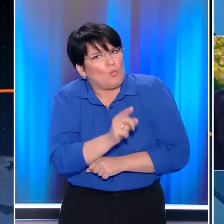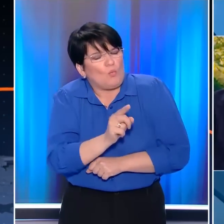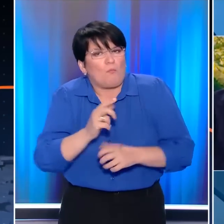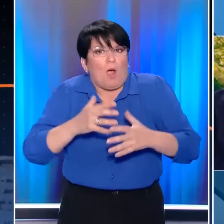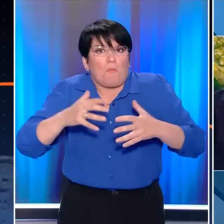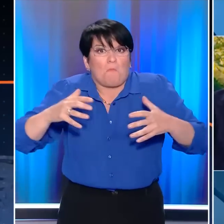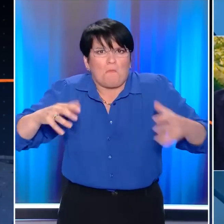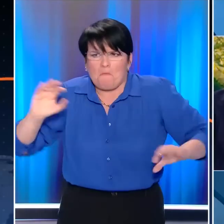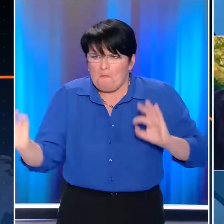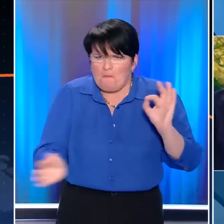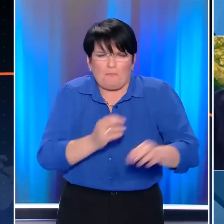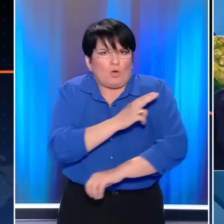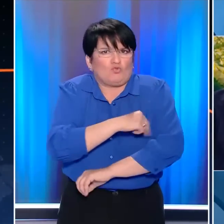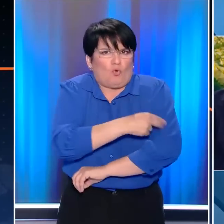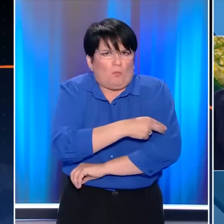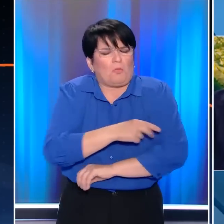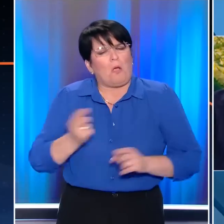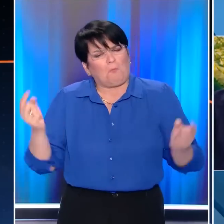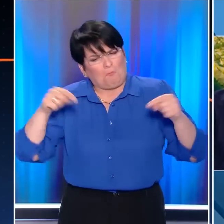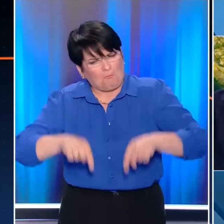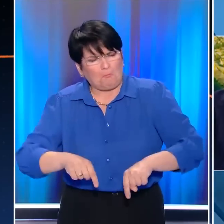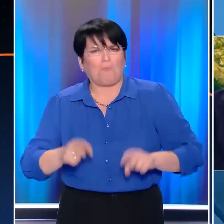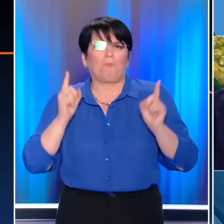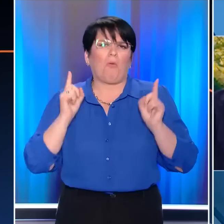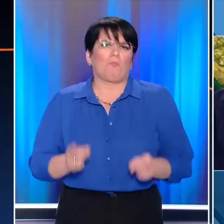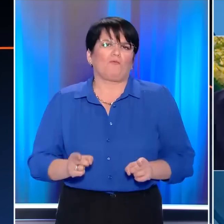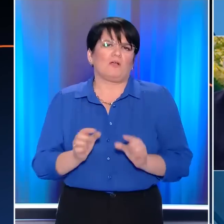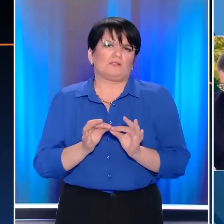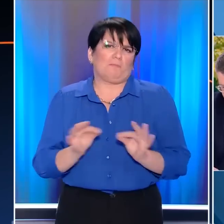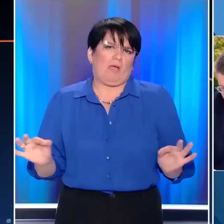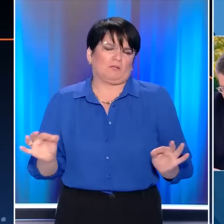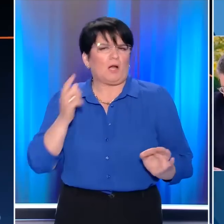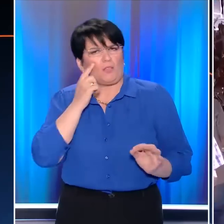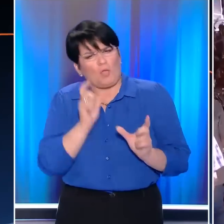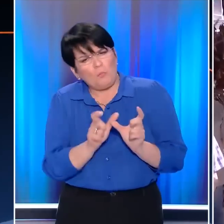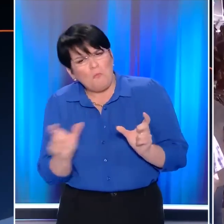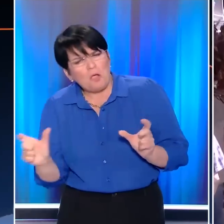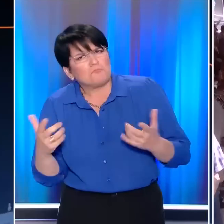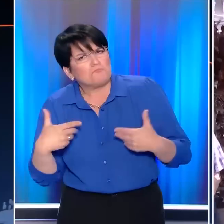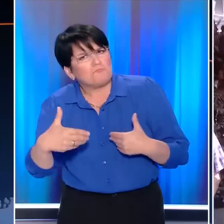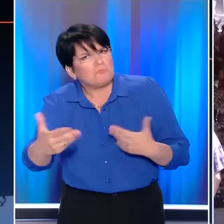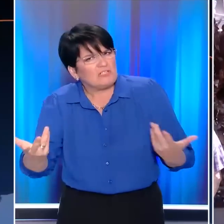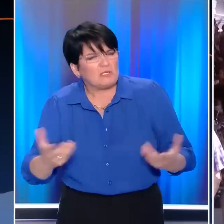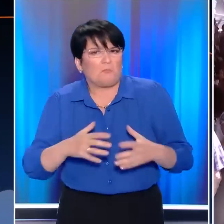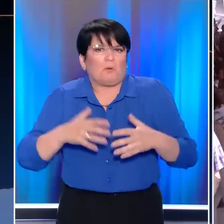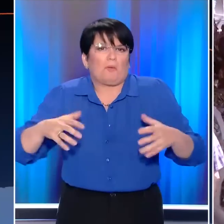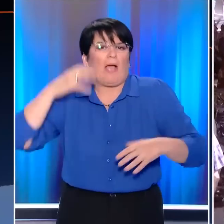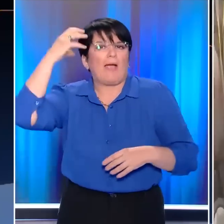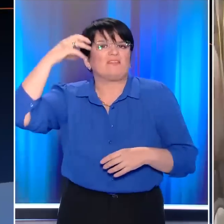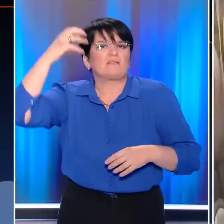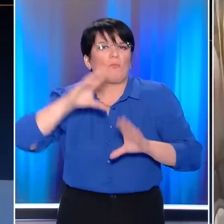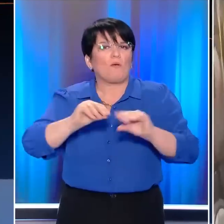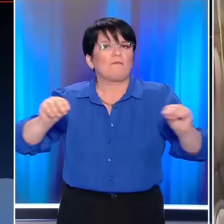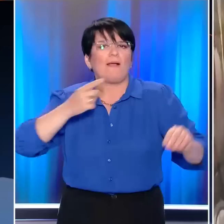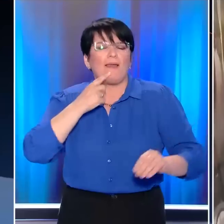έξαση πιέσει τα νοσοκομεία, εδώ είμαστε, να πάρουμε τα ανάλογα μέτρα. Θεωρούμε ότι δεν θα γίνει. Πάντως όλο ένα και πληθαίνουν οι επιστημονικές